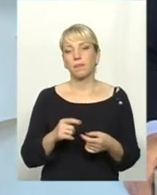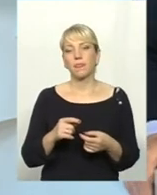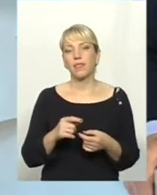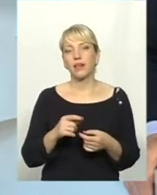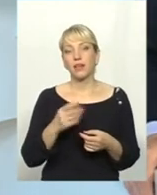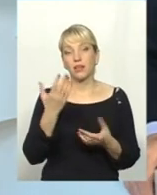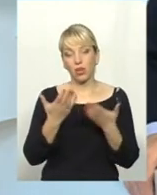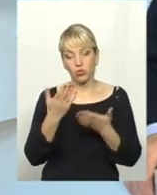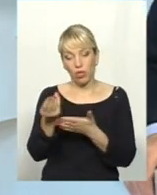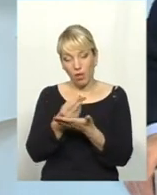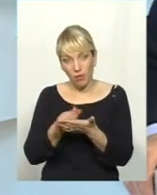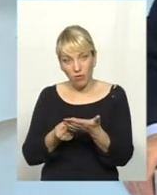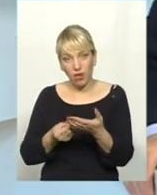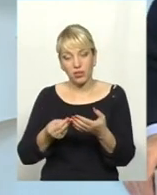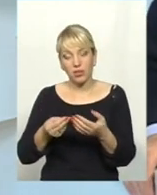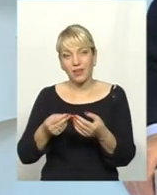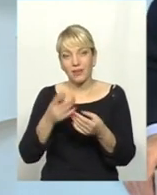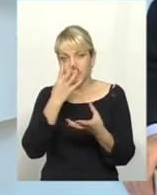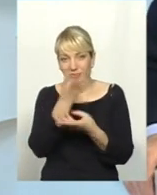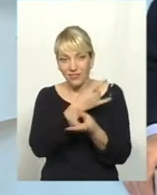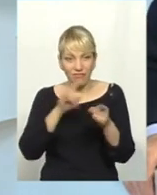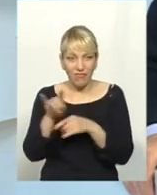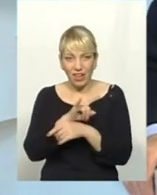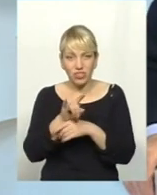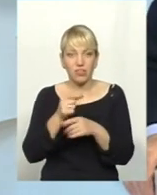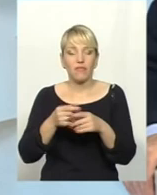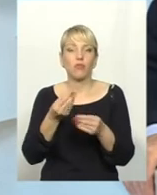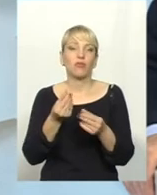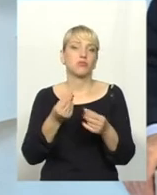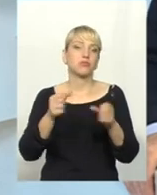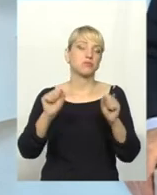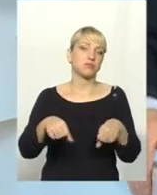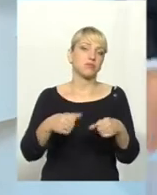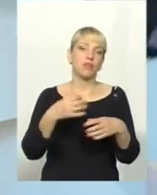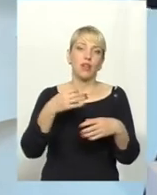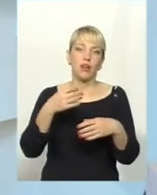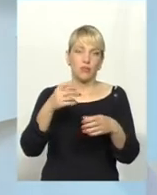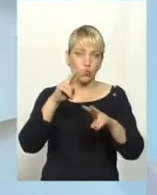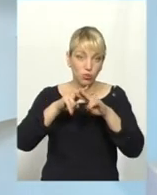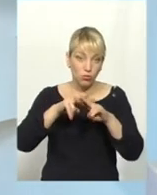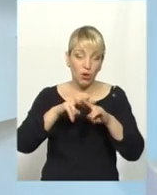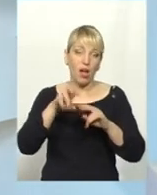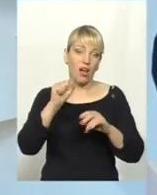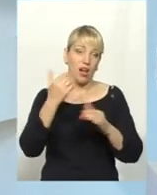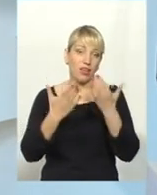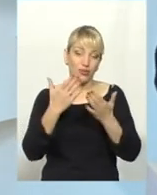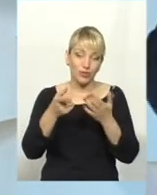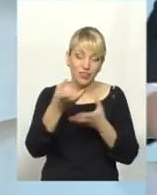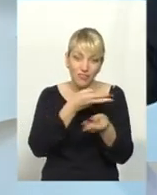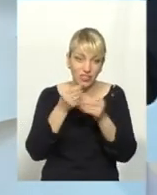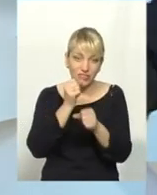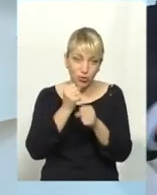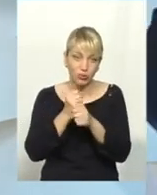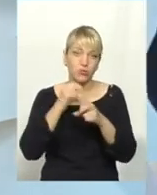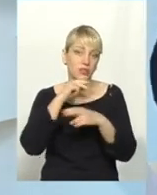намалюйте гроші. А що таке пігулок, наробити коробочок. Тут це також проблема, яка обумовлює